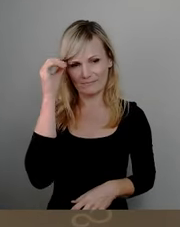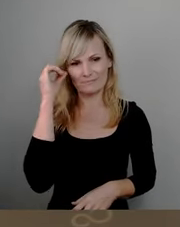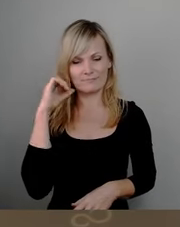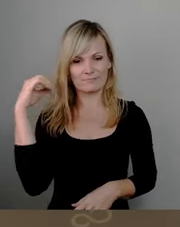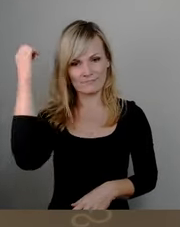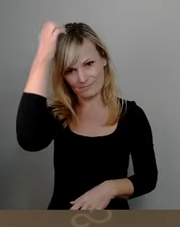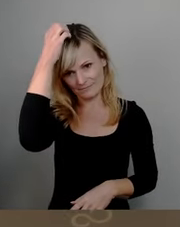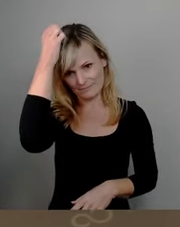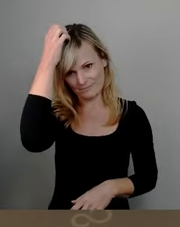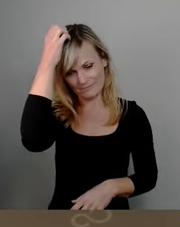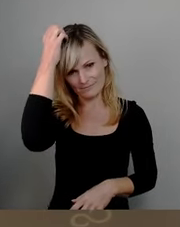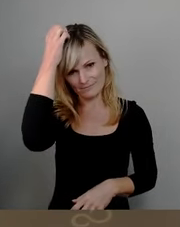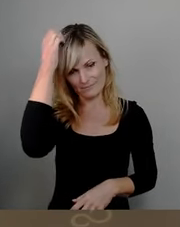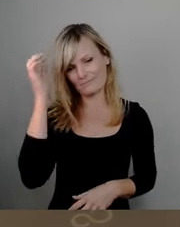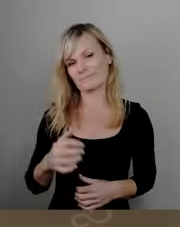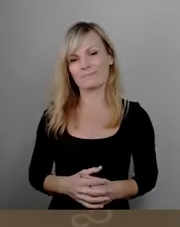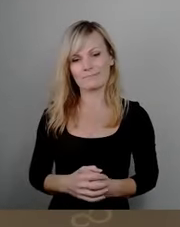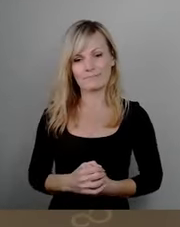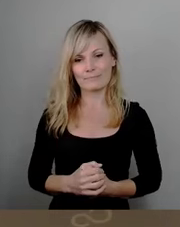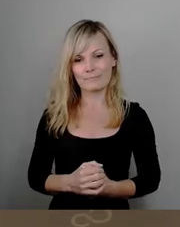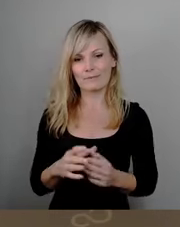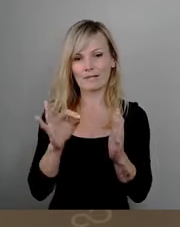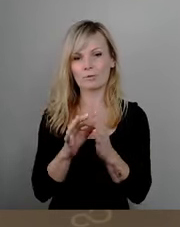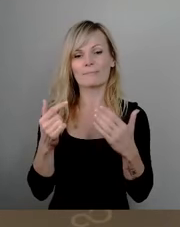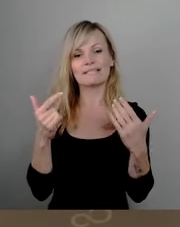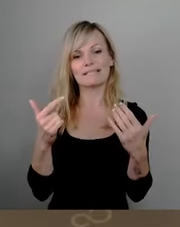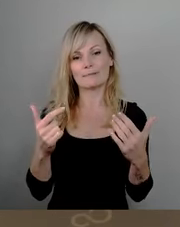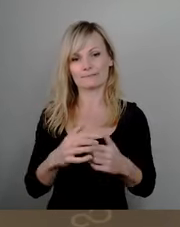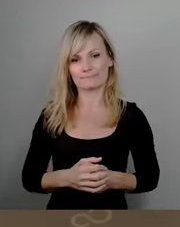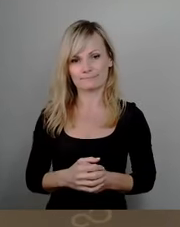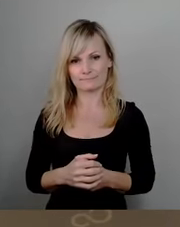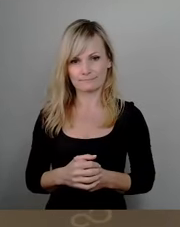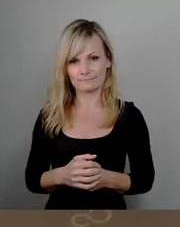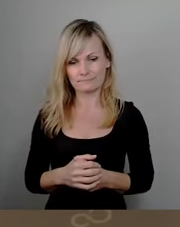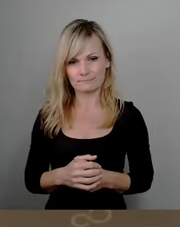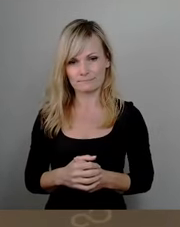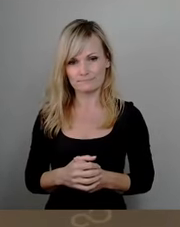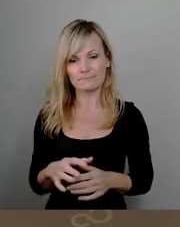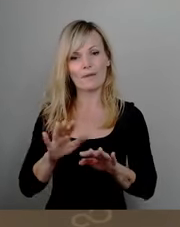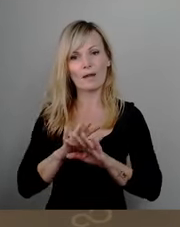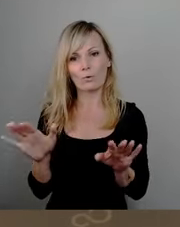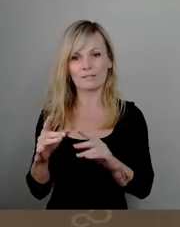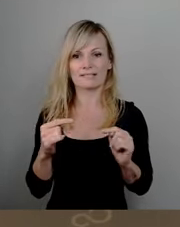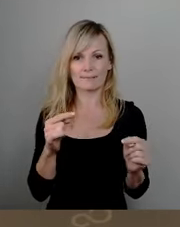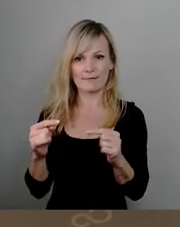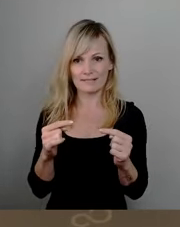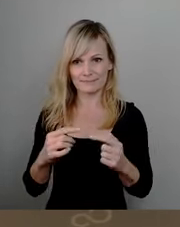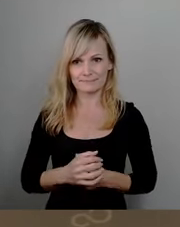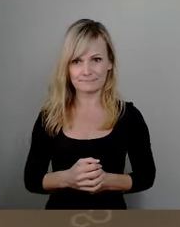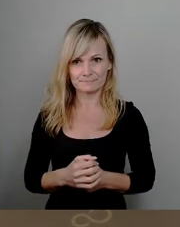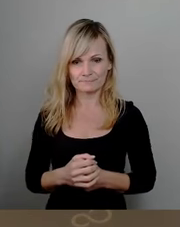zunächst Top 7 aufrufen. Wie gesagt, ohne Debatte. Das ist die Erhöhung des